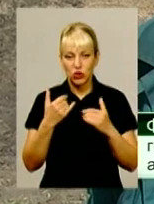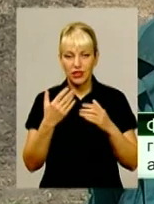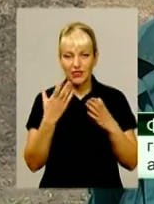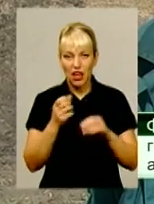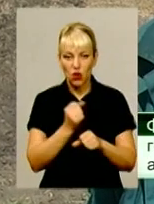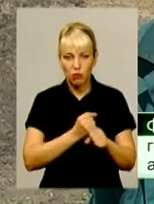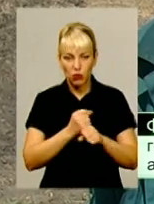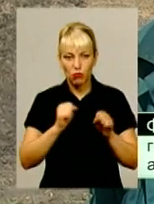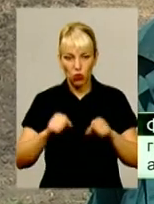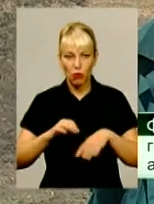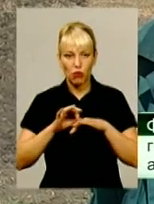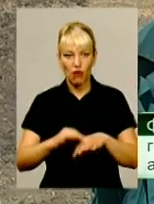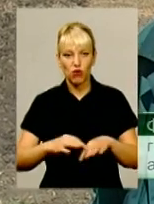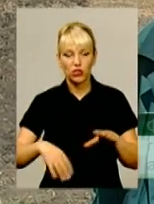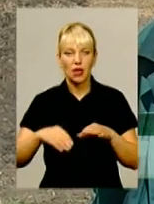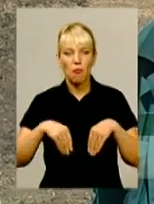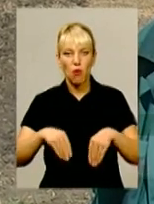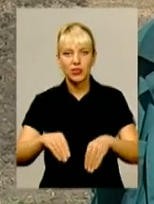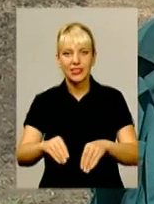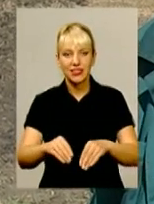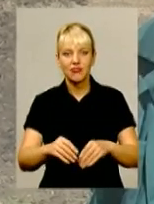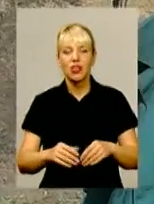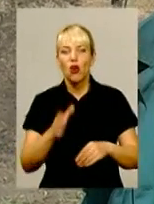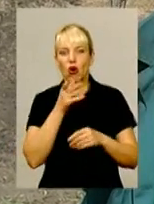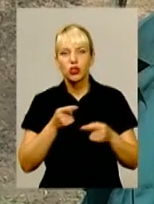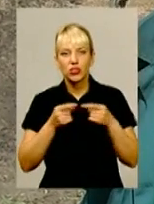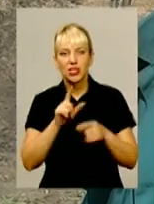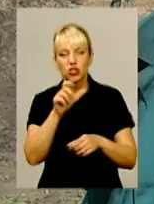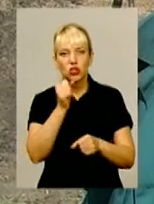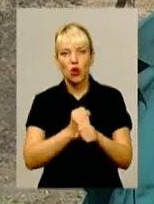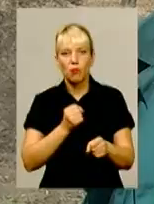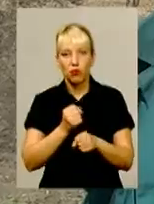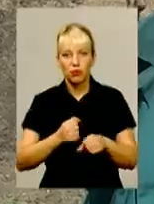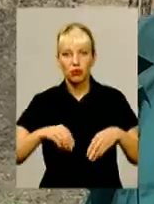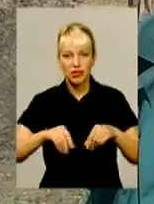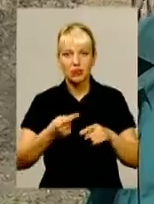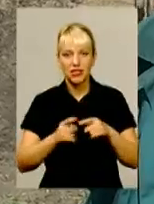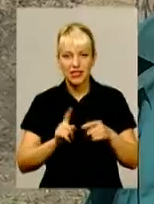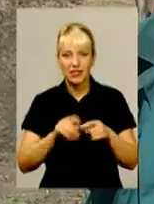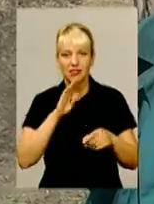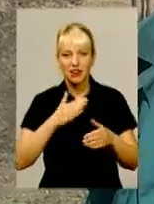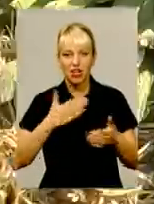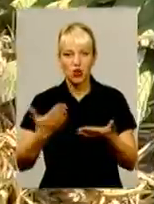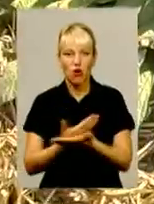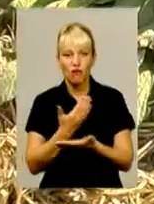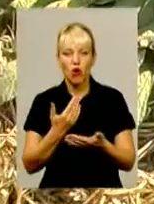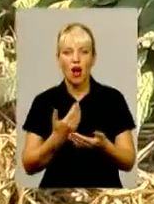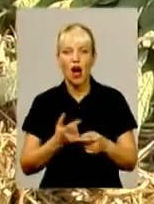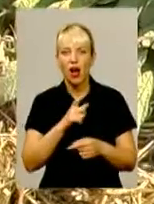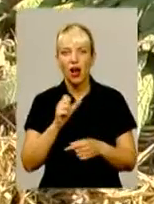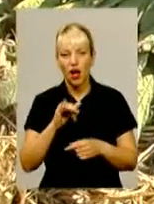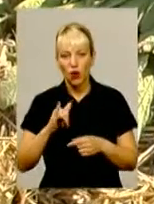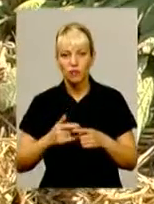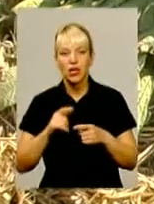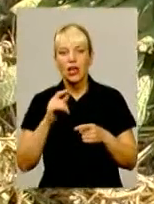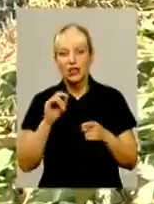проводити посів одночасно з обробітком. Це є наше ноу-хау, це є технологія. Правило номер